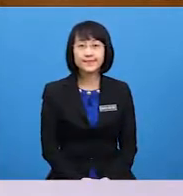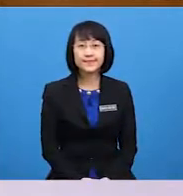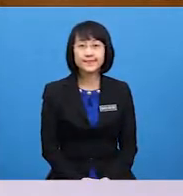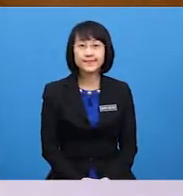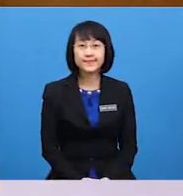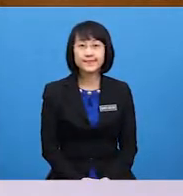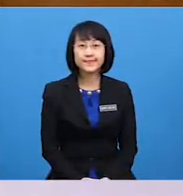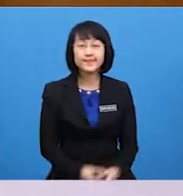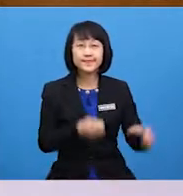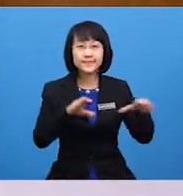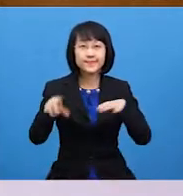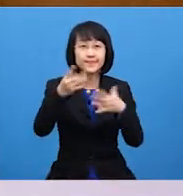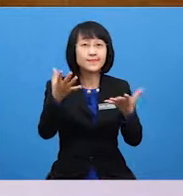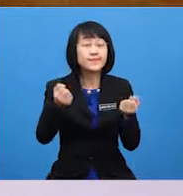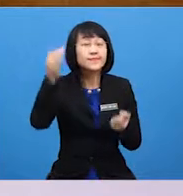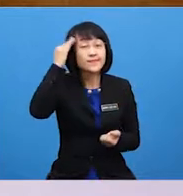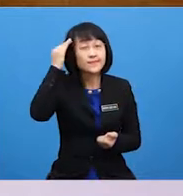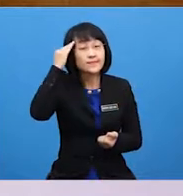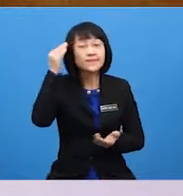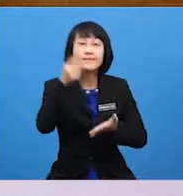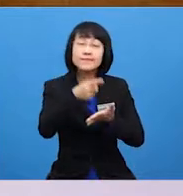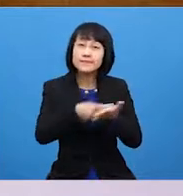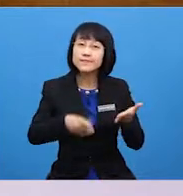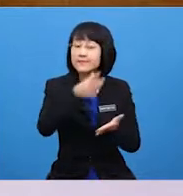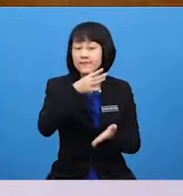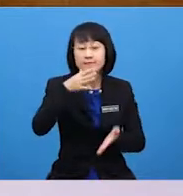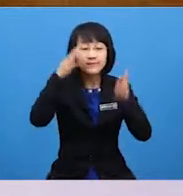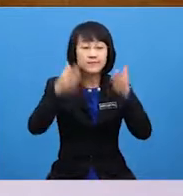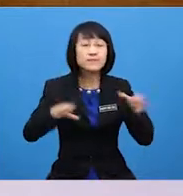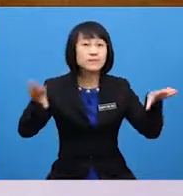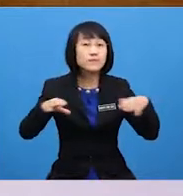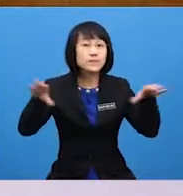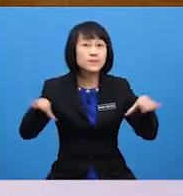Do you want to know what does a farmer do?